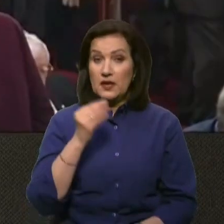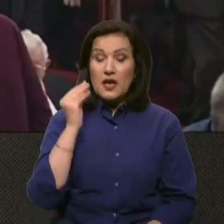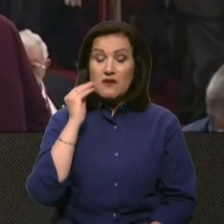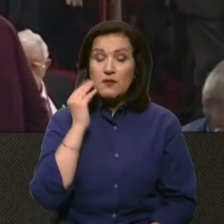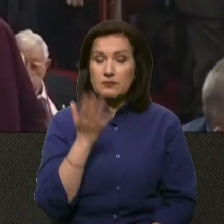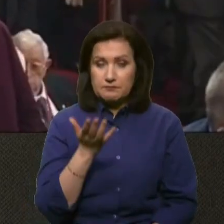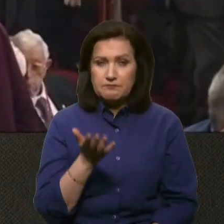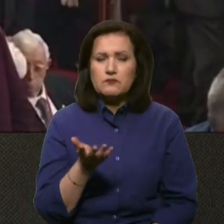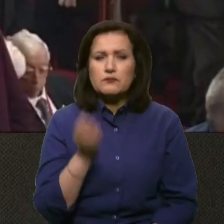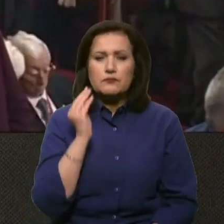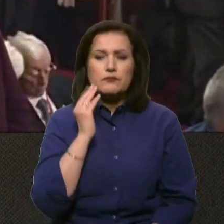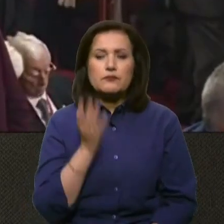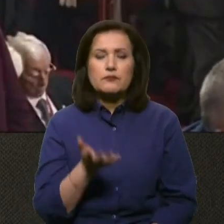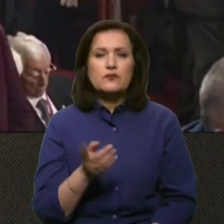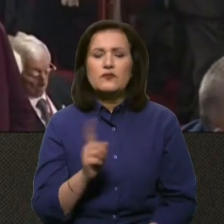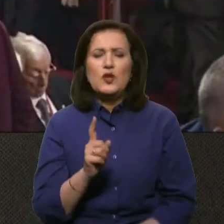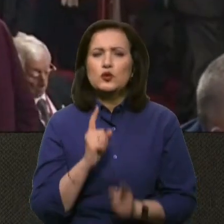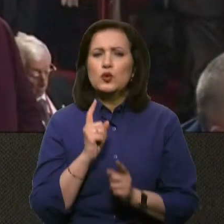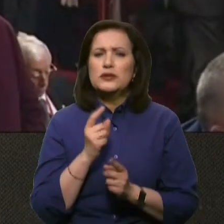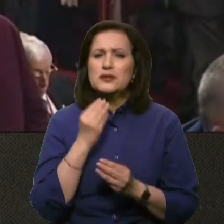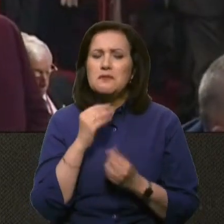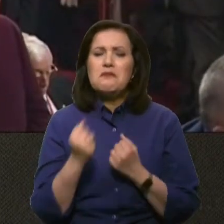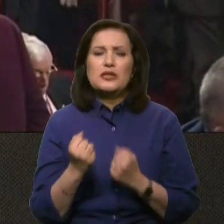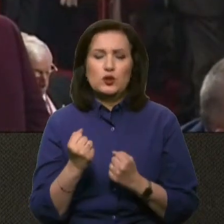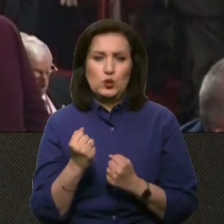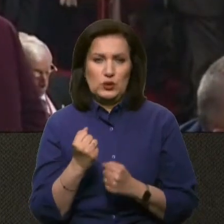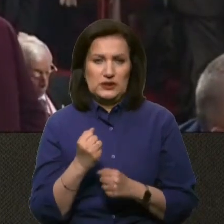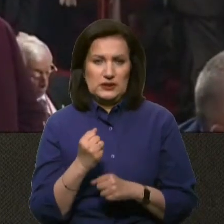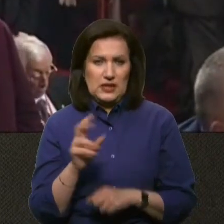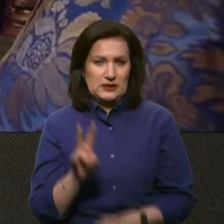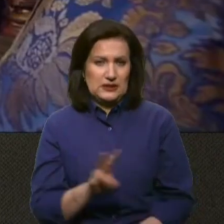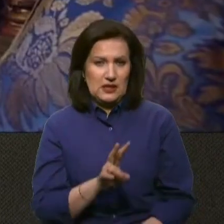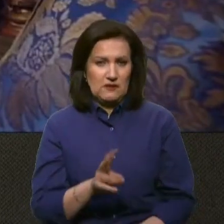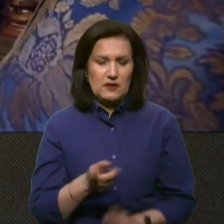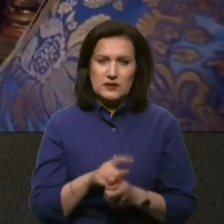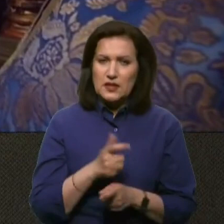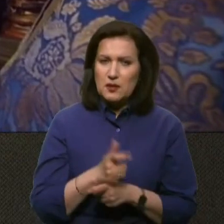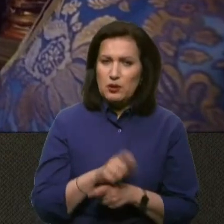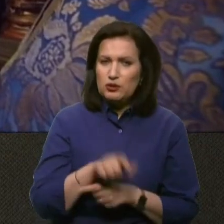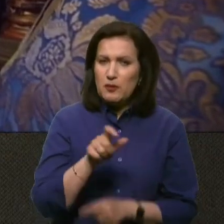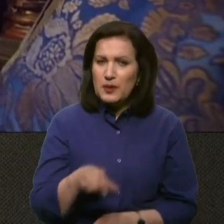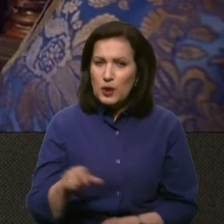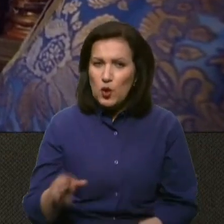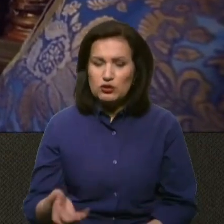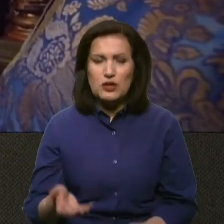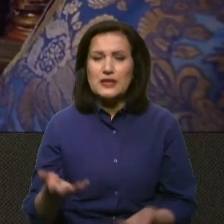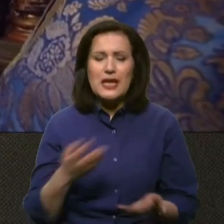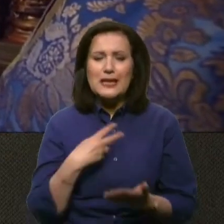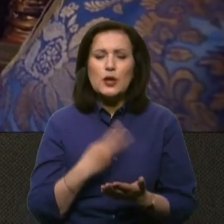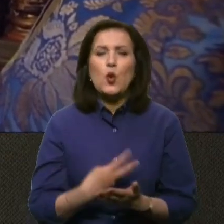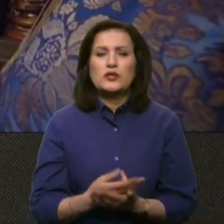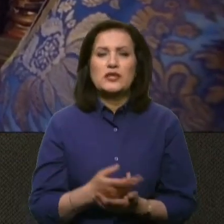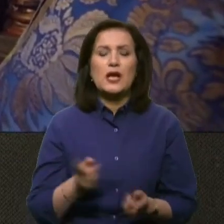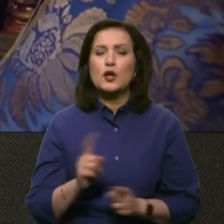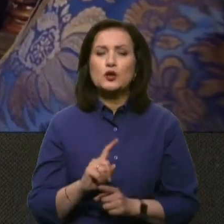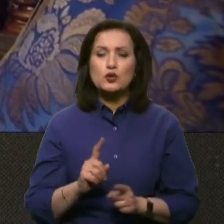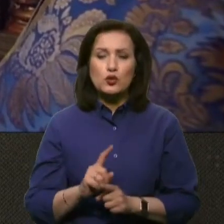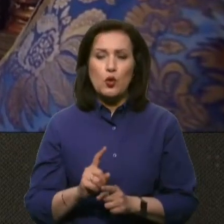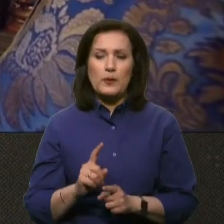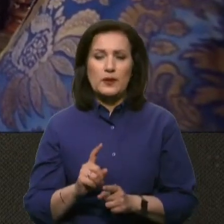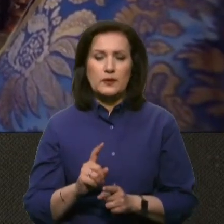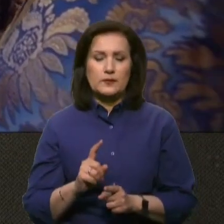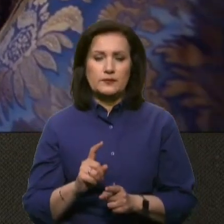бачите, може ви уточнити, як ви бачите, що зміцнюється церква? Тобто, стає більше прихожан. Які ознаки того, щоб,